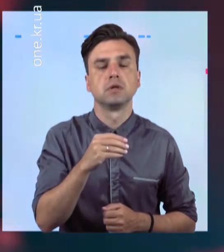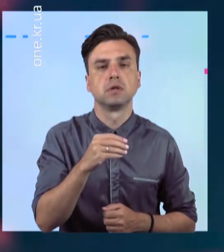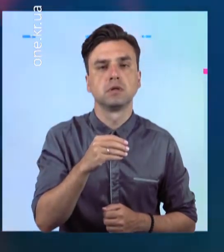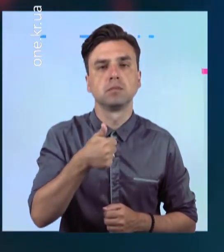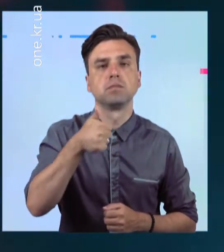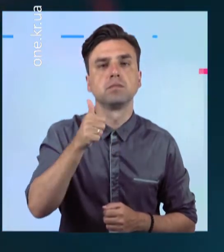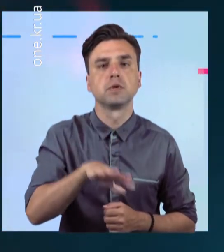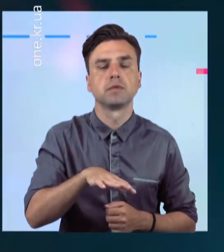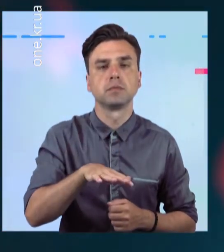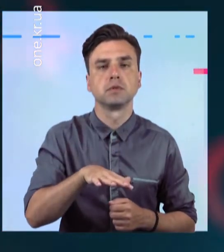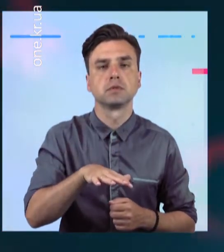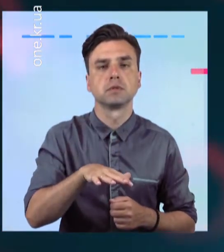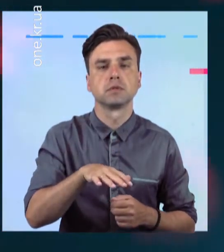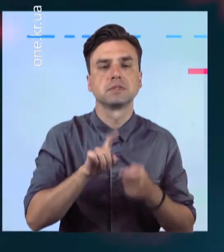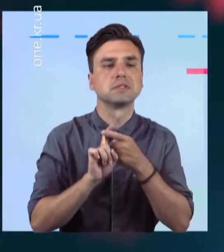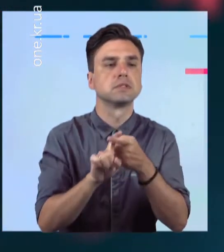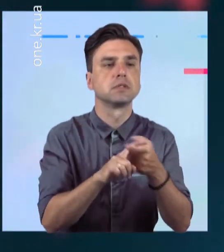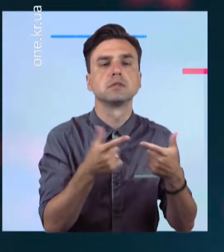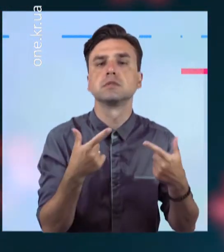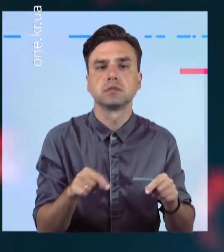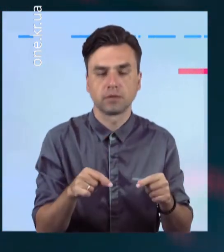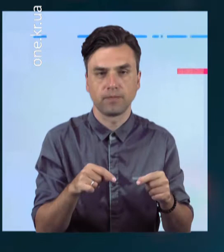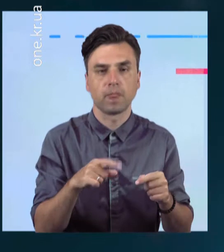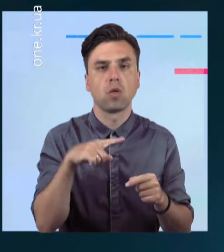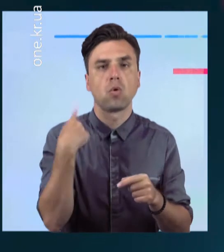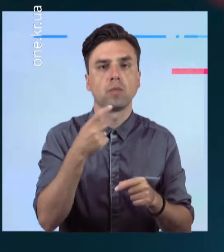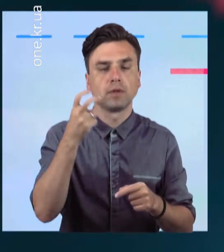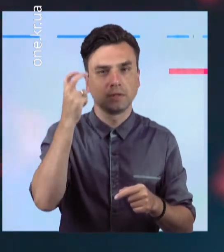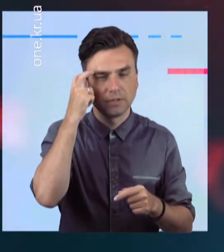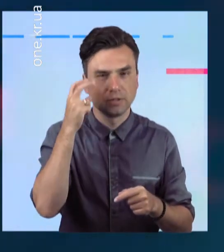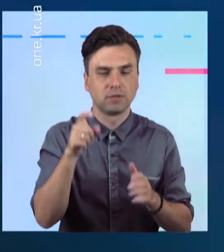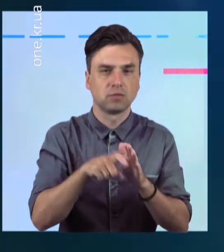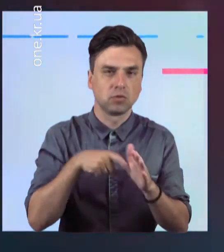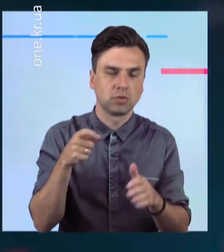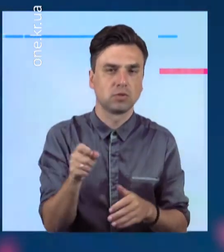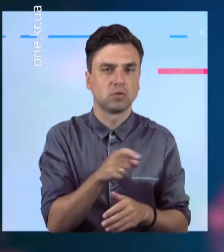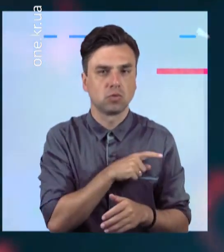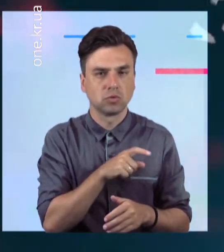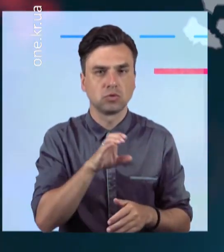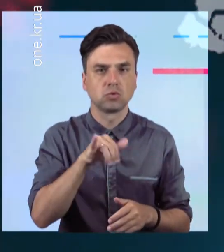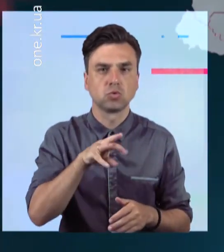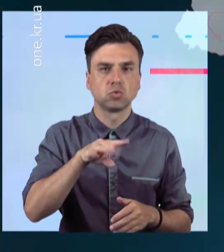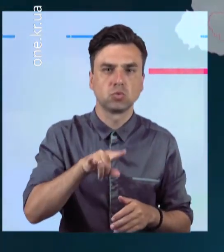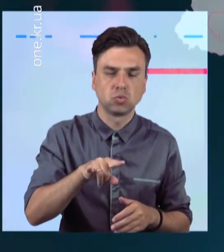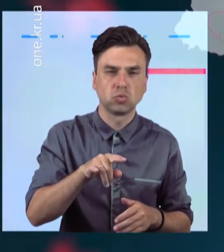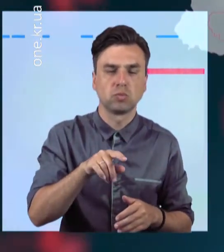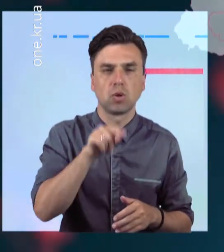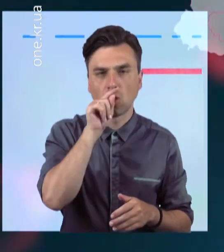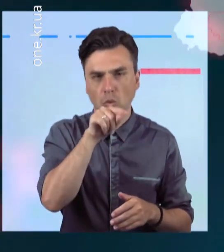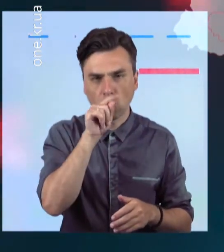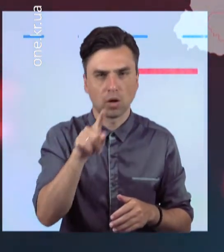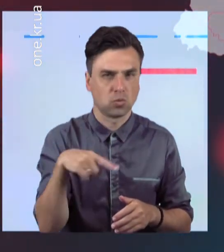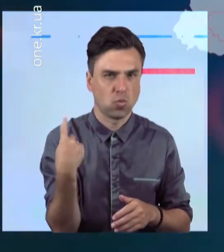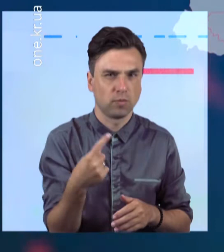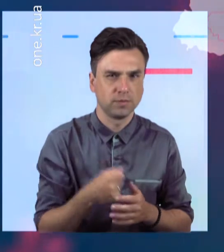випадків зареєстрована у Києві, Донецькій, Одеській, Сумській, Луганській областях. Серед Криворіжців за останню